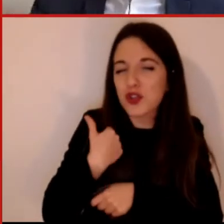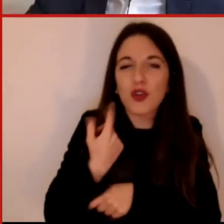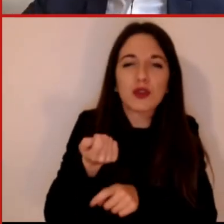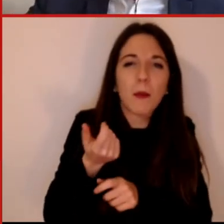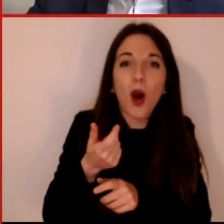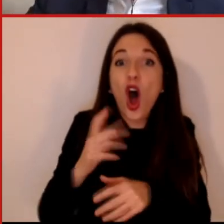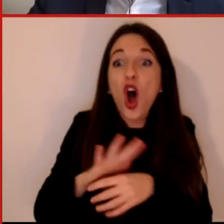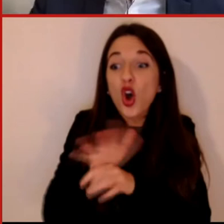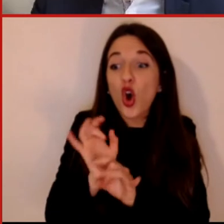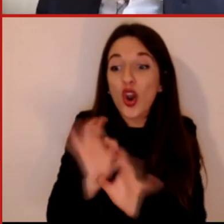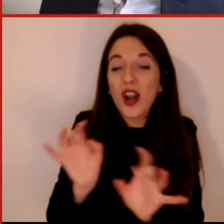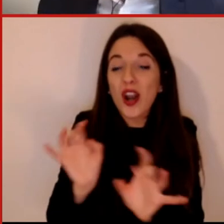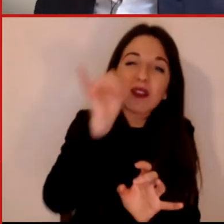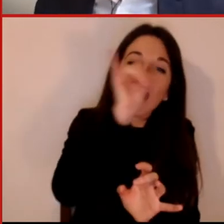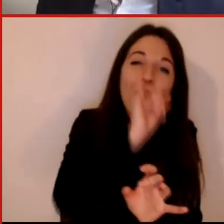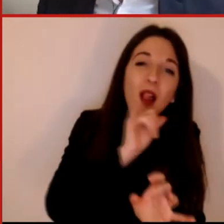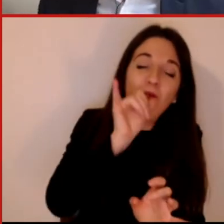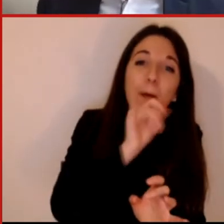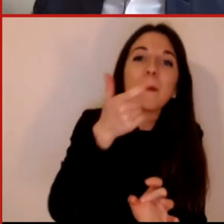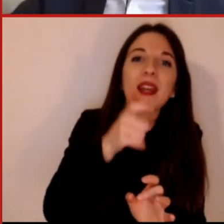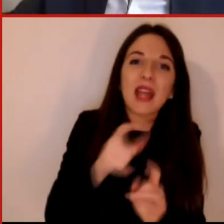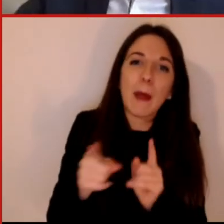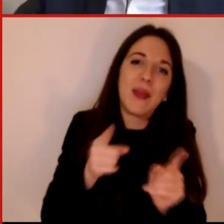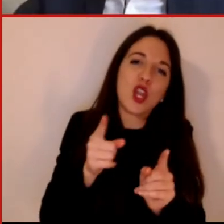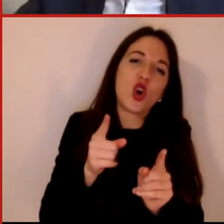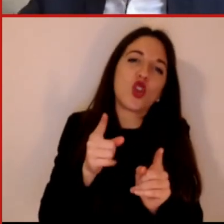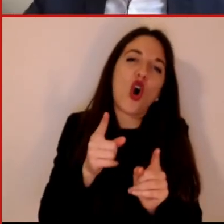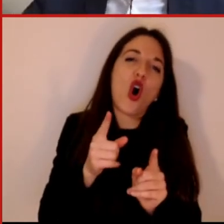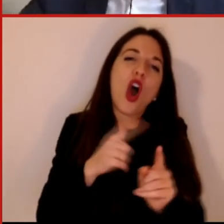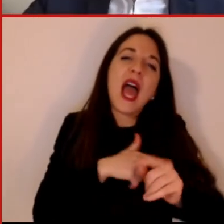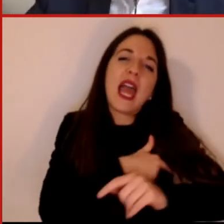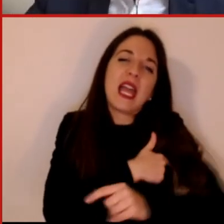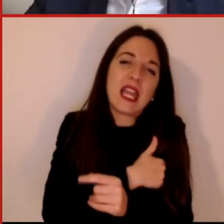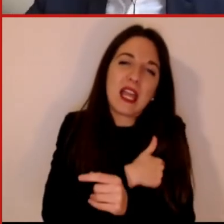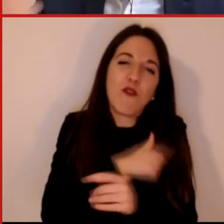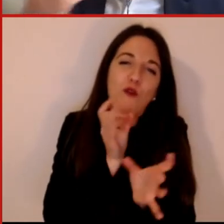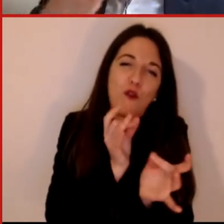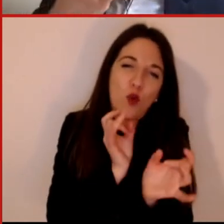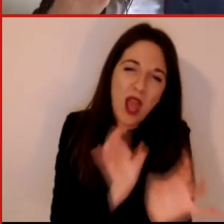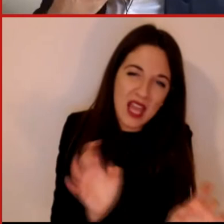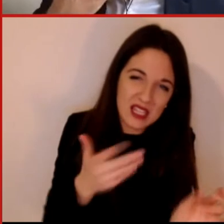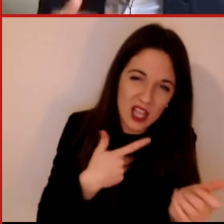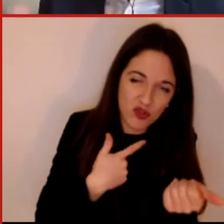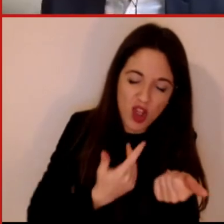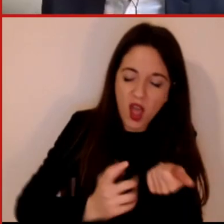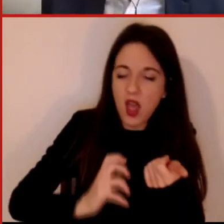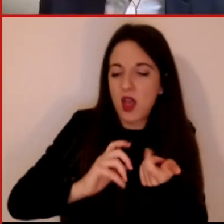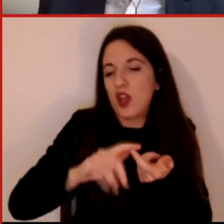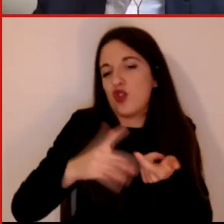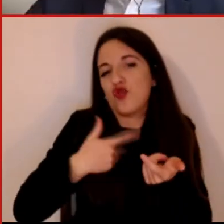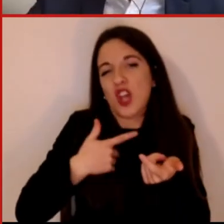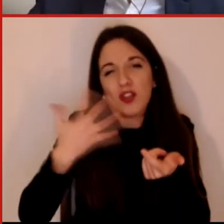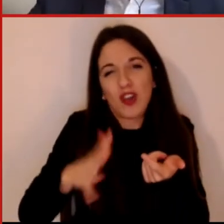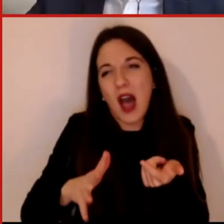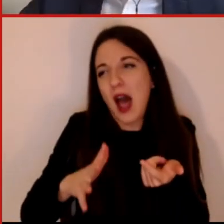Covid e quindi basandoci solamente su quello che è la storia di viaggio non si riesce a capire cosa sta succedendo all'epidemia e